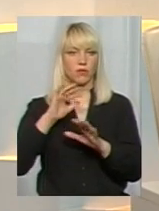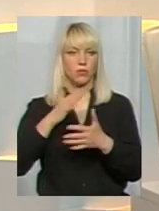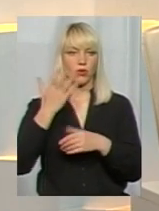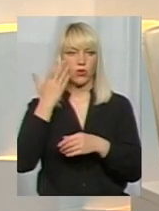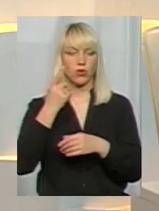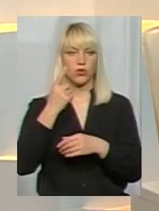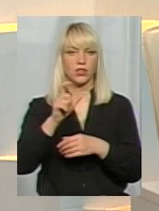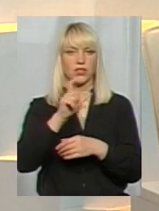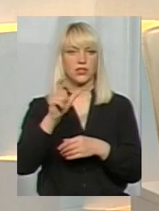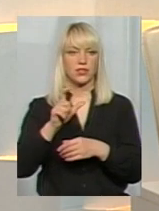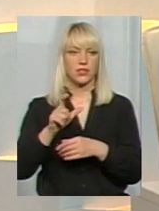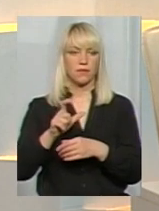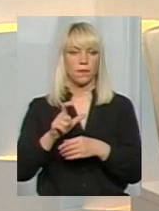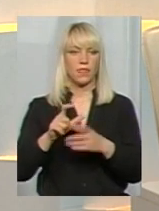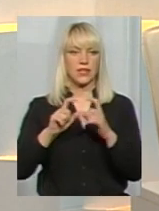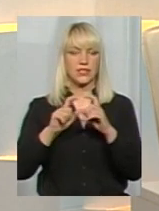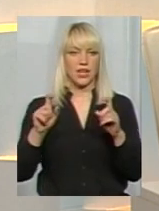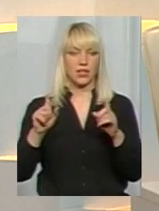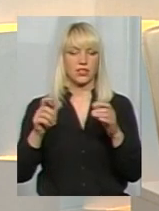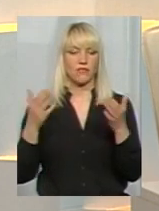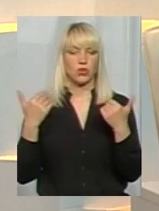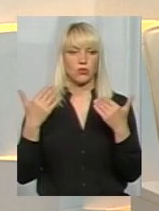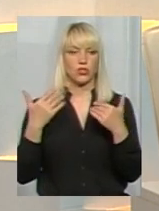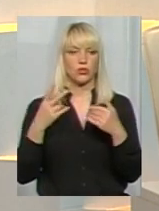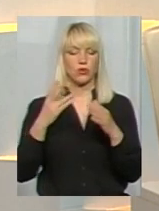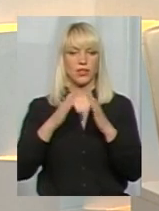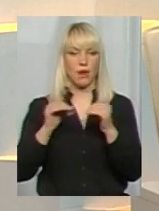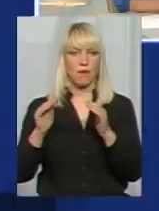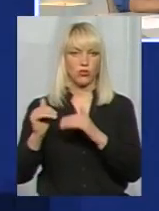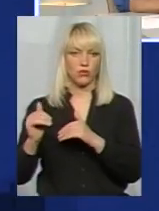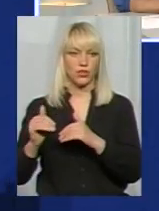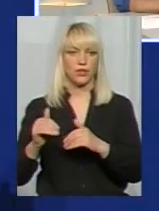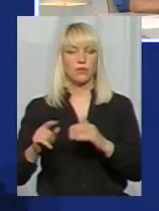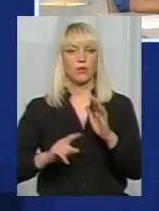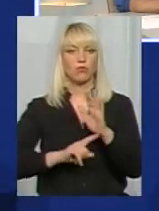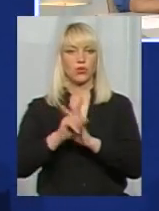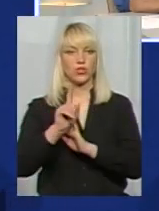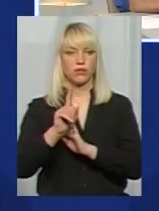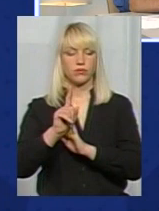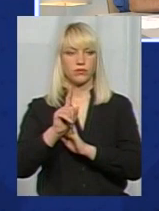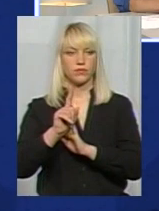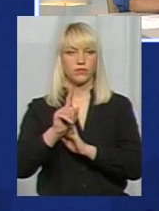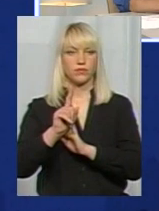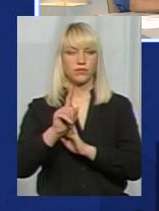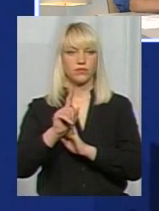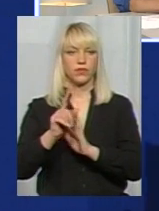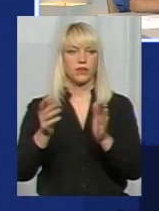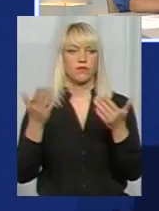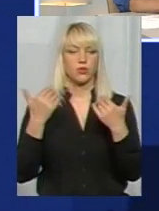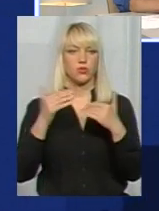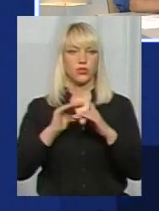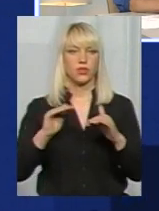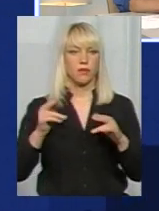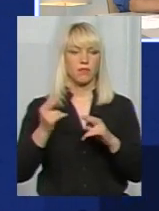один із закладів відпочинку наметових таборів розпочав відпочинок дітей